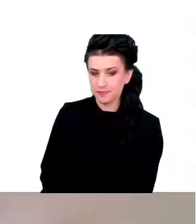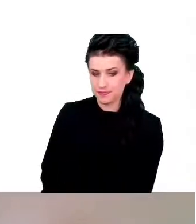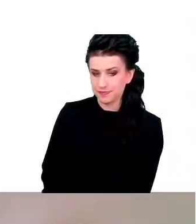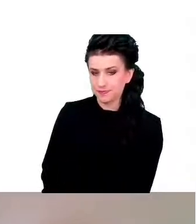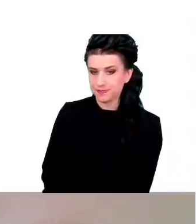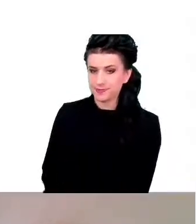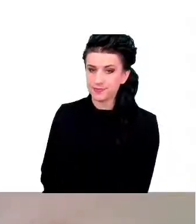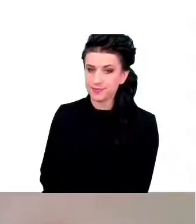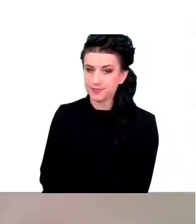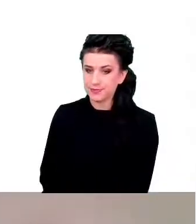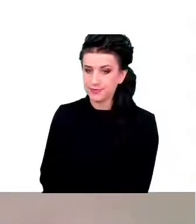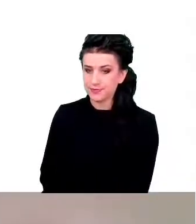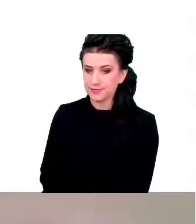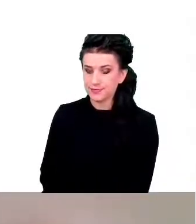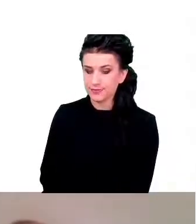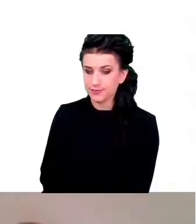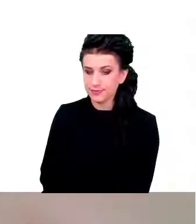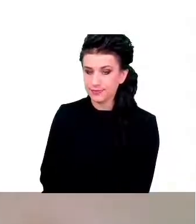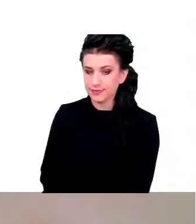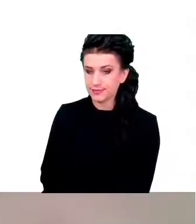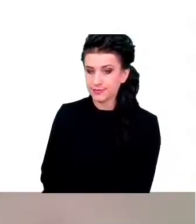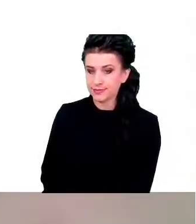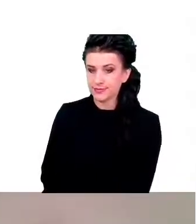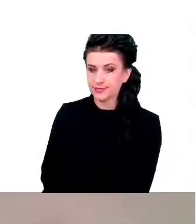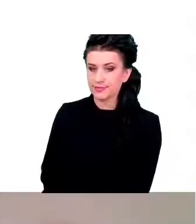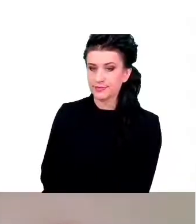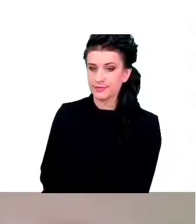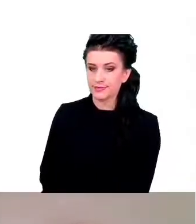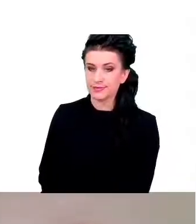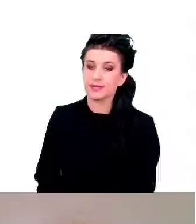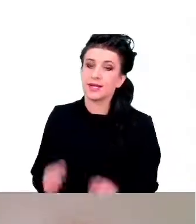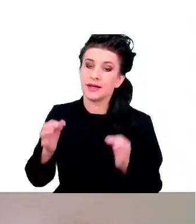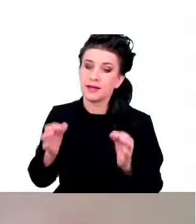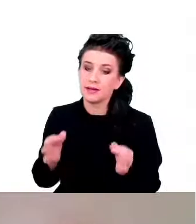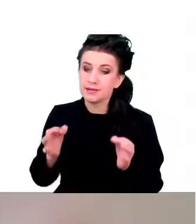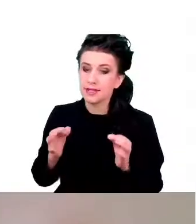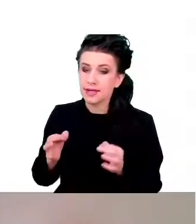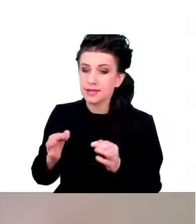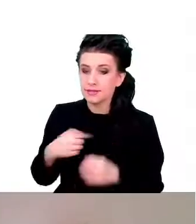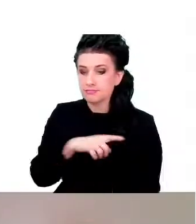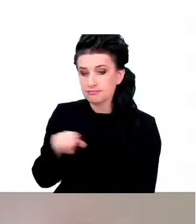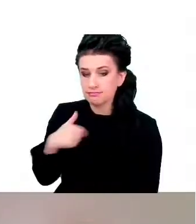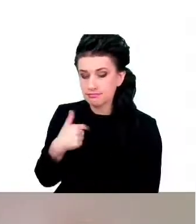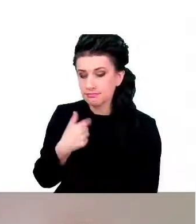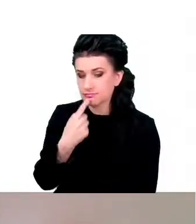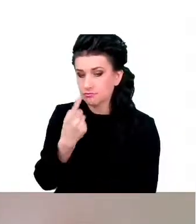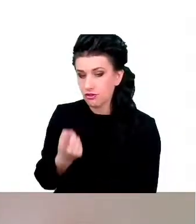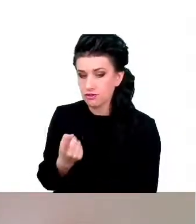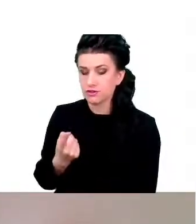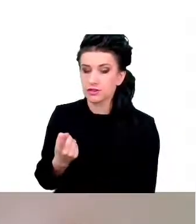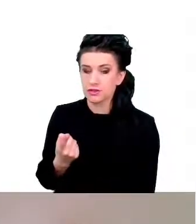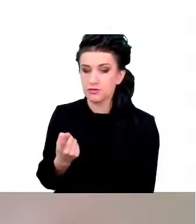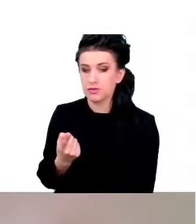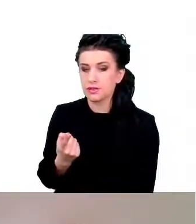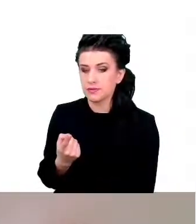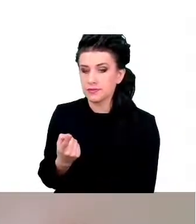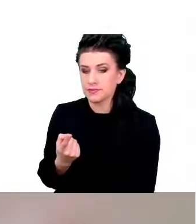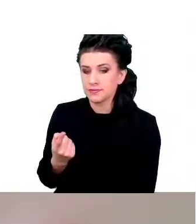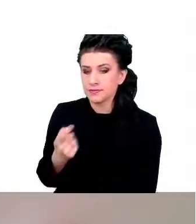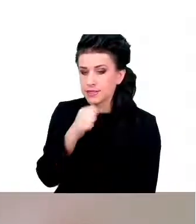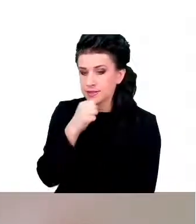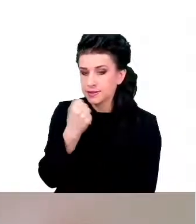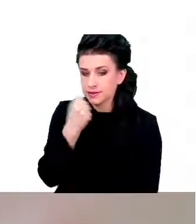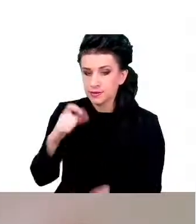Teraz mając z tyłu głowy to, co opowiedzieliśmy sobie starzeniu komórkowym i